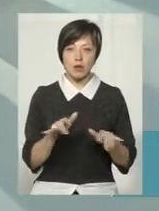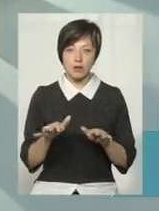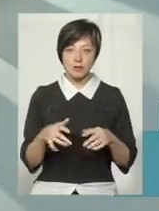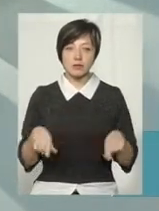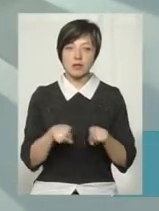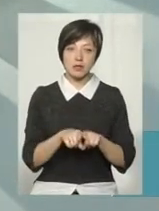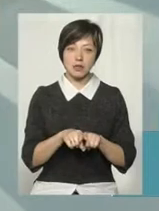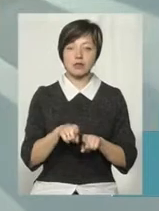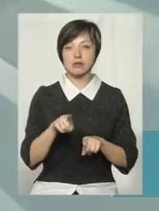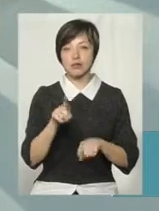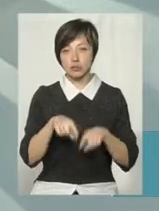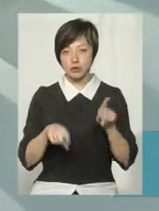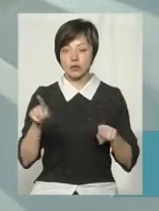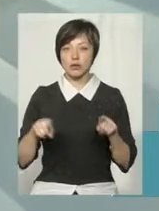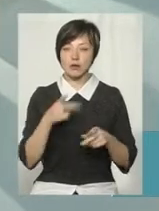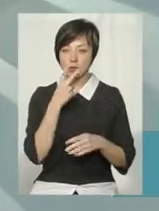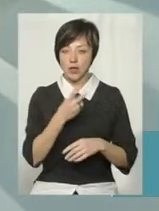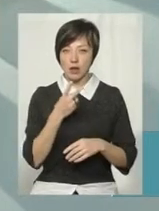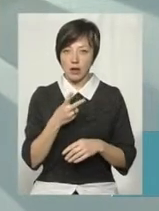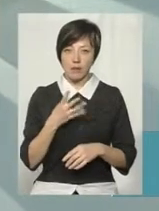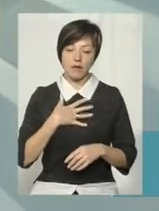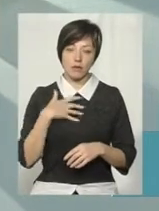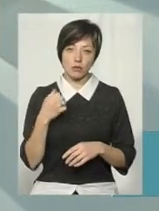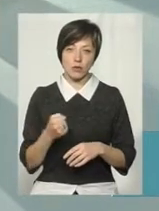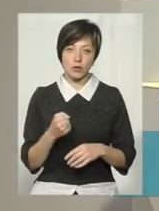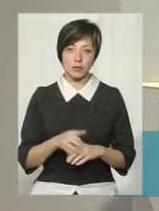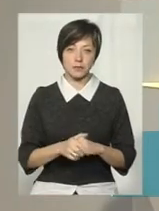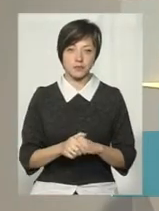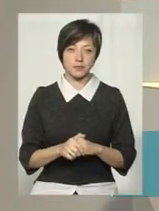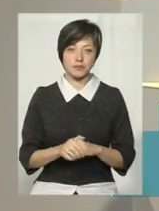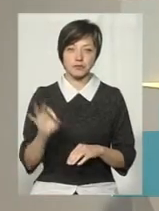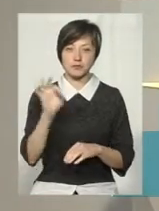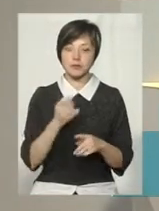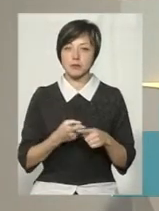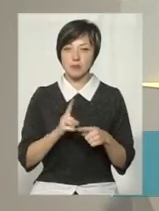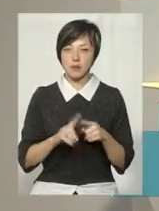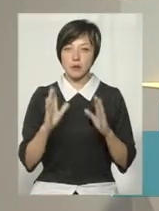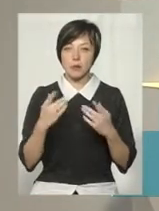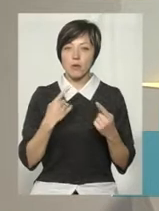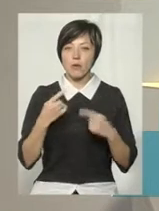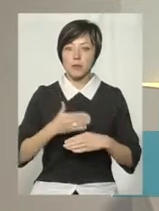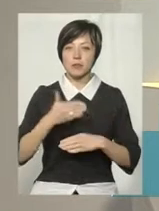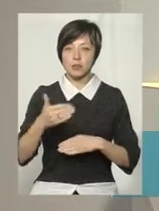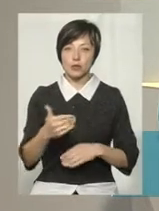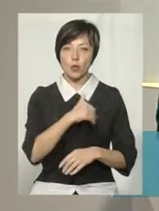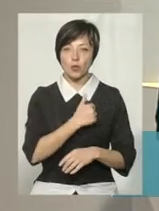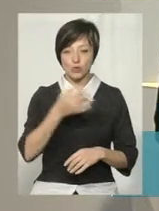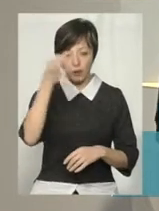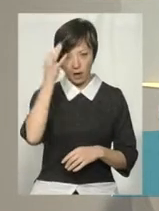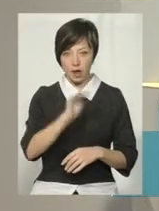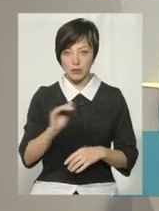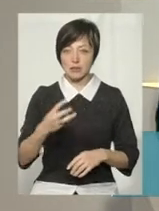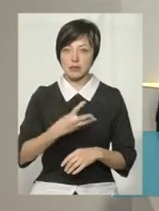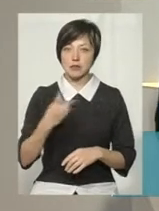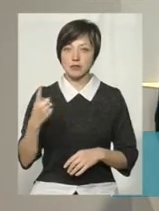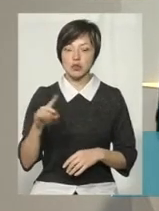час від часу ми спостерігаємо певні недоволення, певні посадовці. Про це так поговоримо дещо пізніше. А я хочу нагадати, що